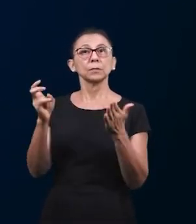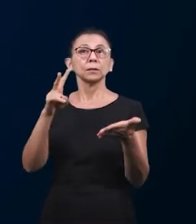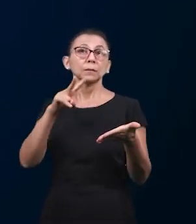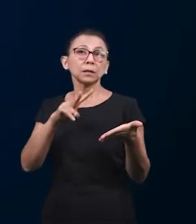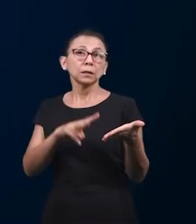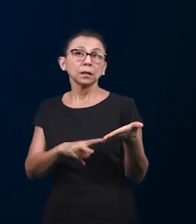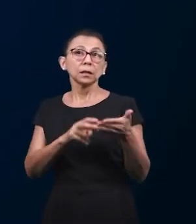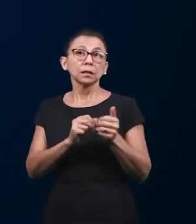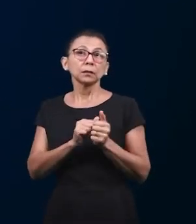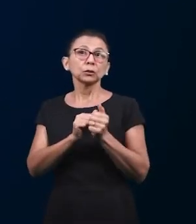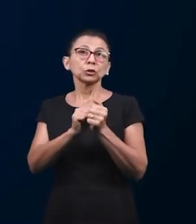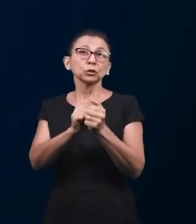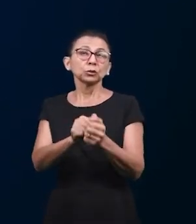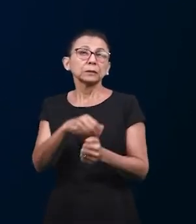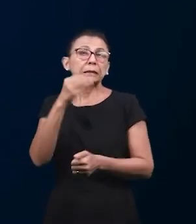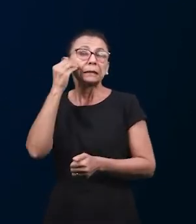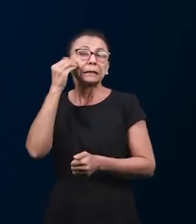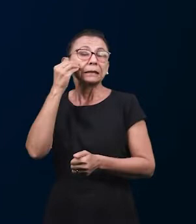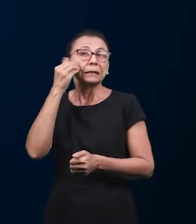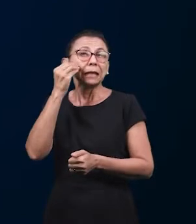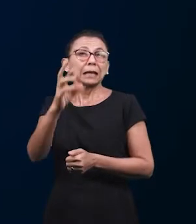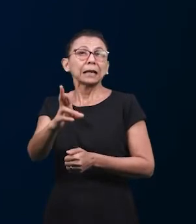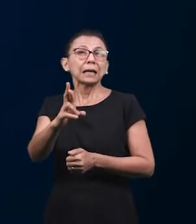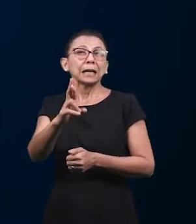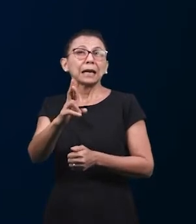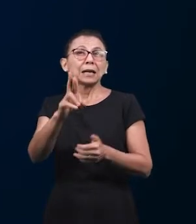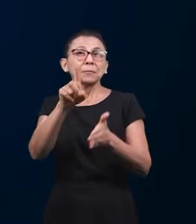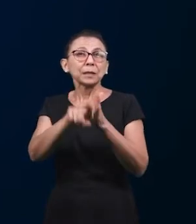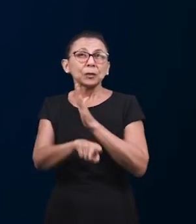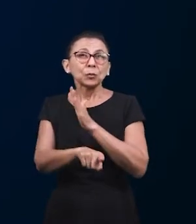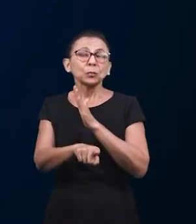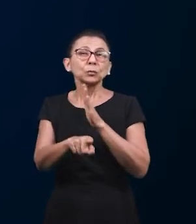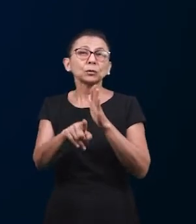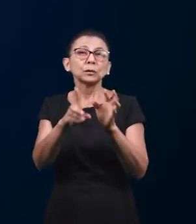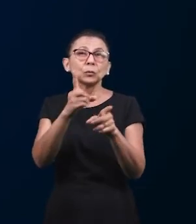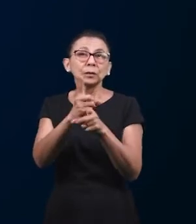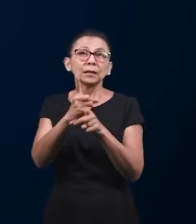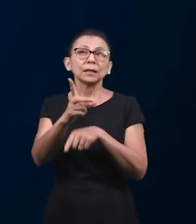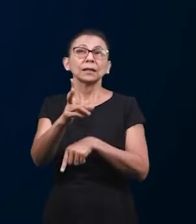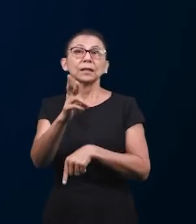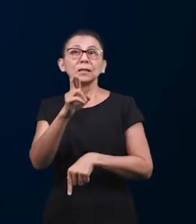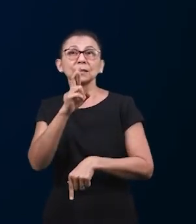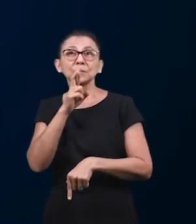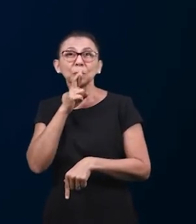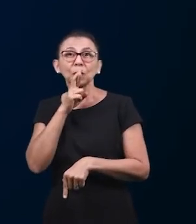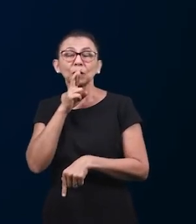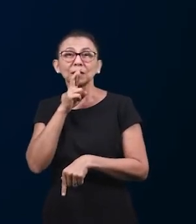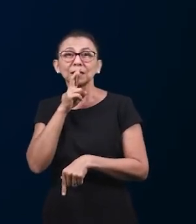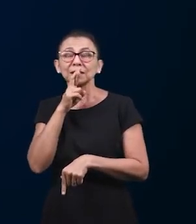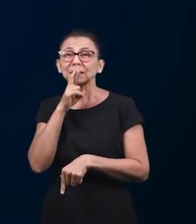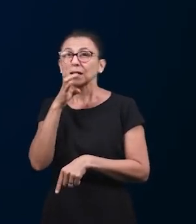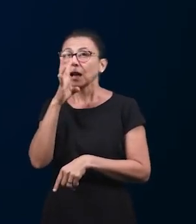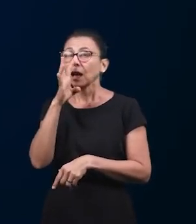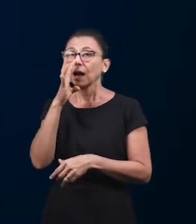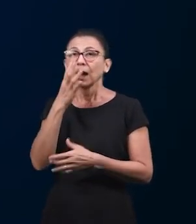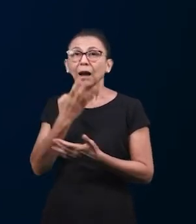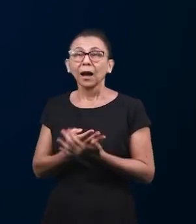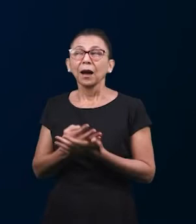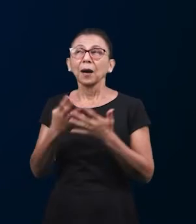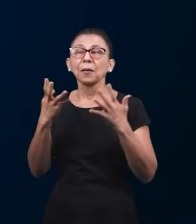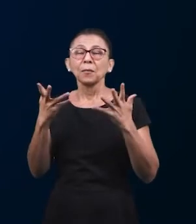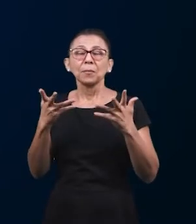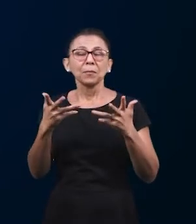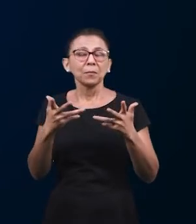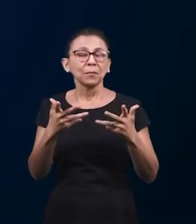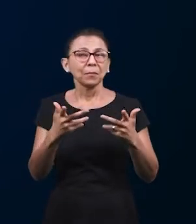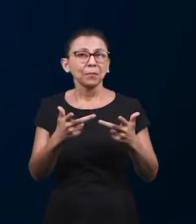свидетельствами которые мы достигаем в Слове Господнем и когда мы все вместе собираемся и находим ответы